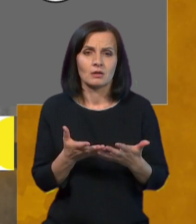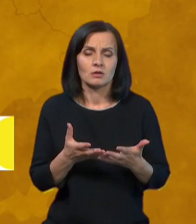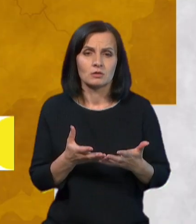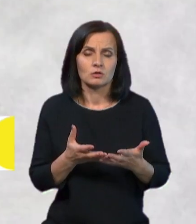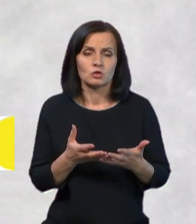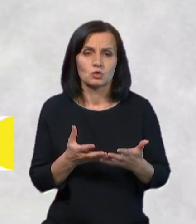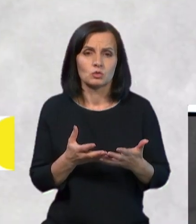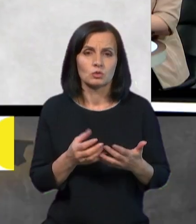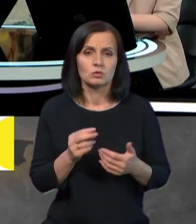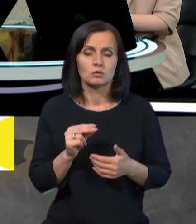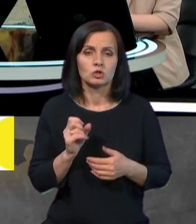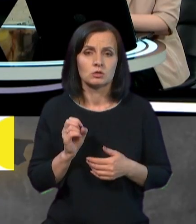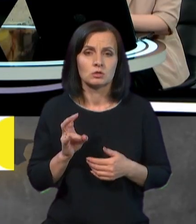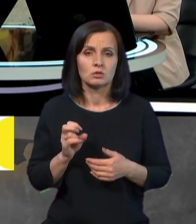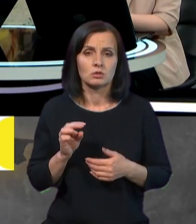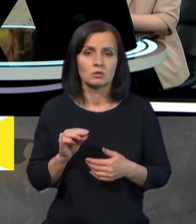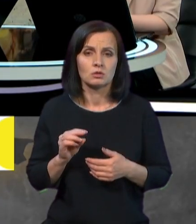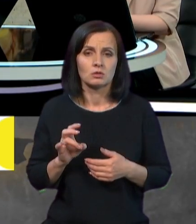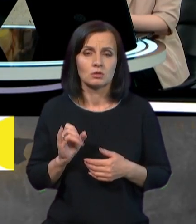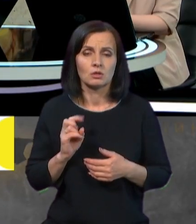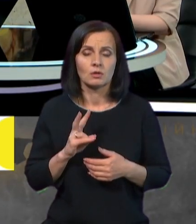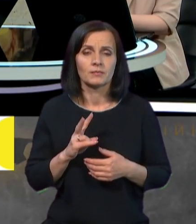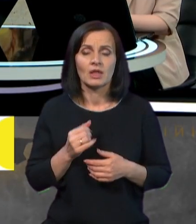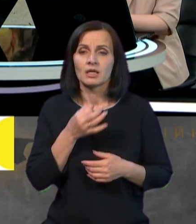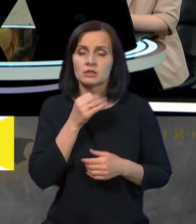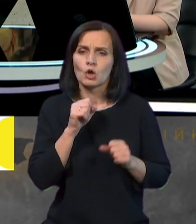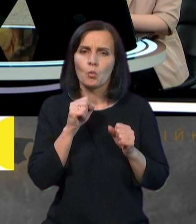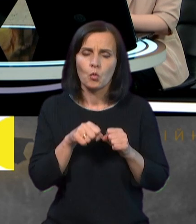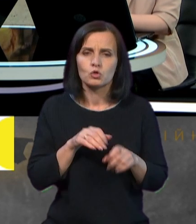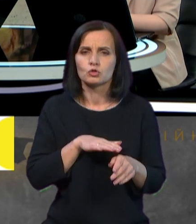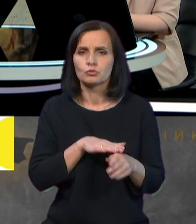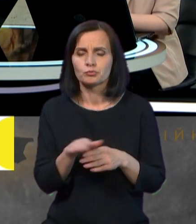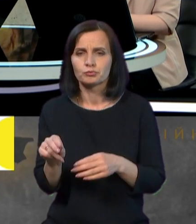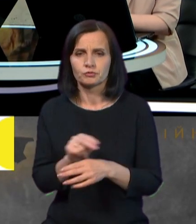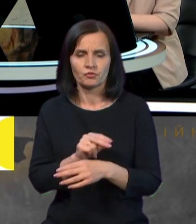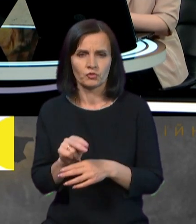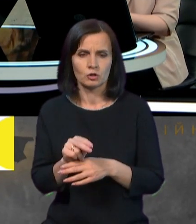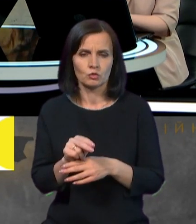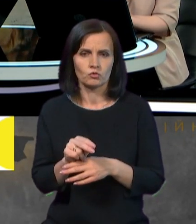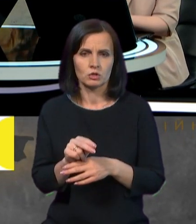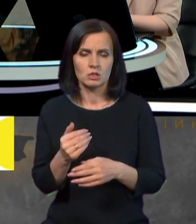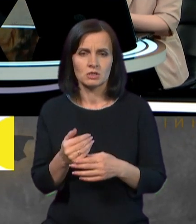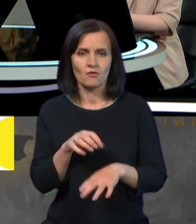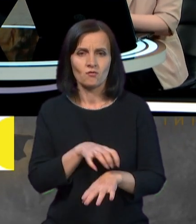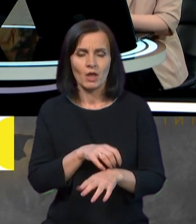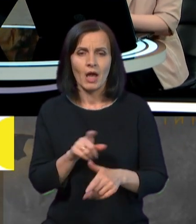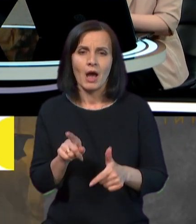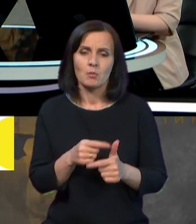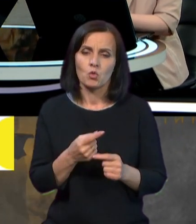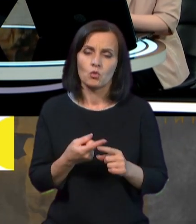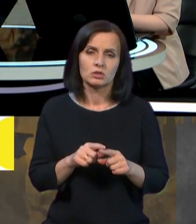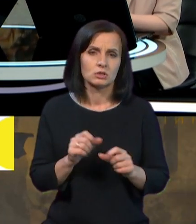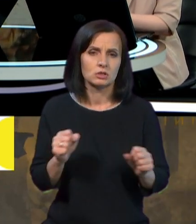Пані Тетяно, а чи можна вилікуватися остаточно від алергії, чи це неможливо і просто людина